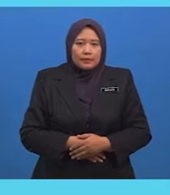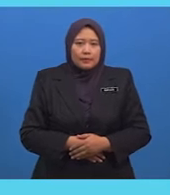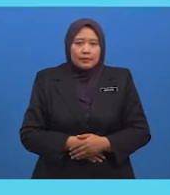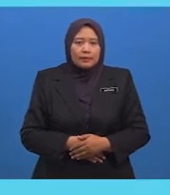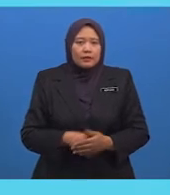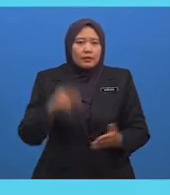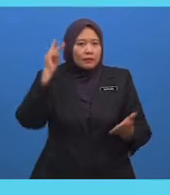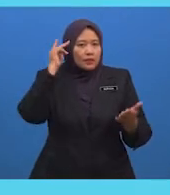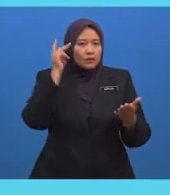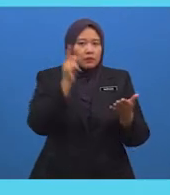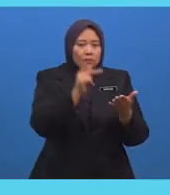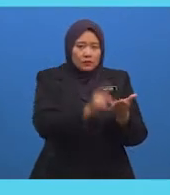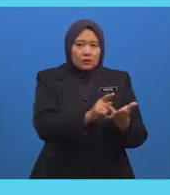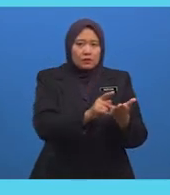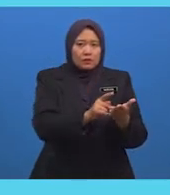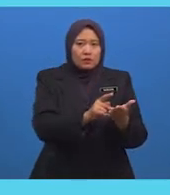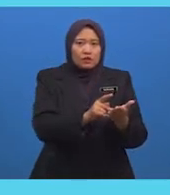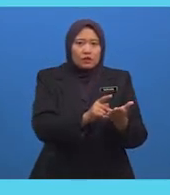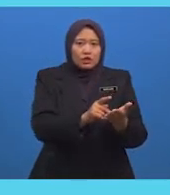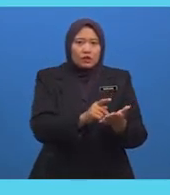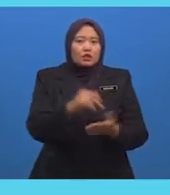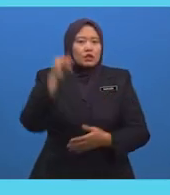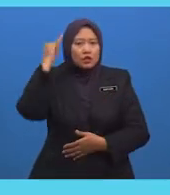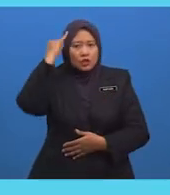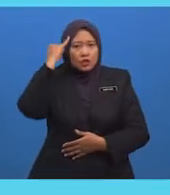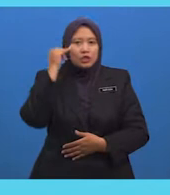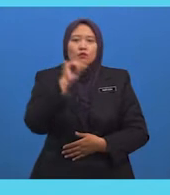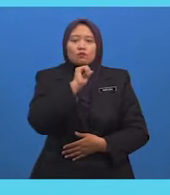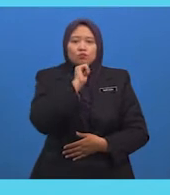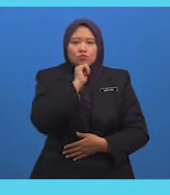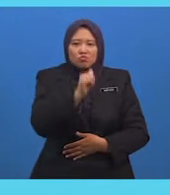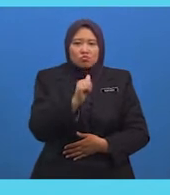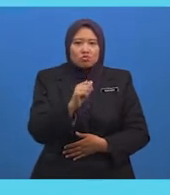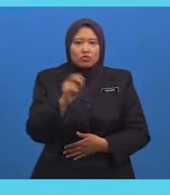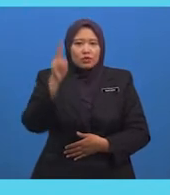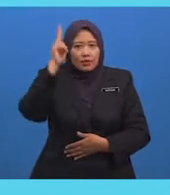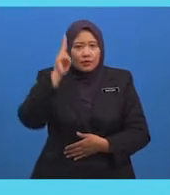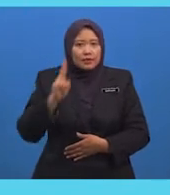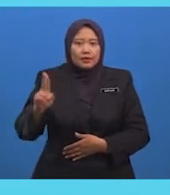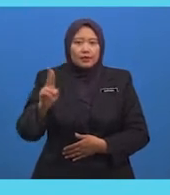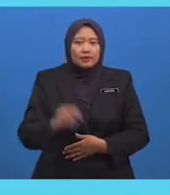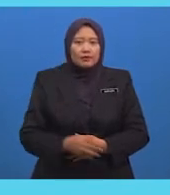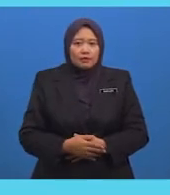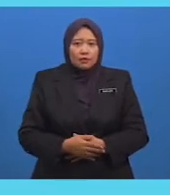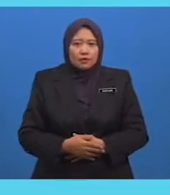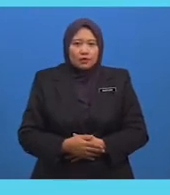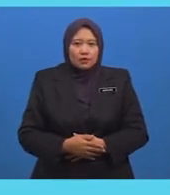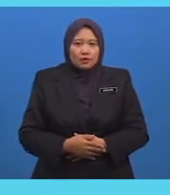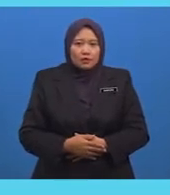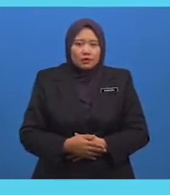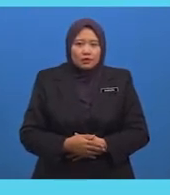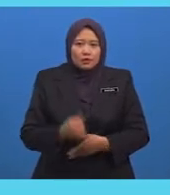Kutak Di Mesir Mulai Memperkenalkan Ilmu Bukan Agama Iaitu